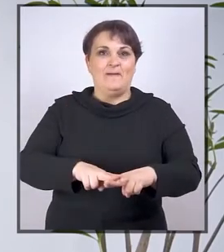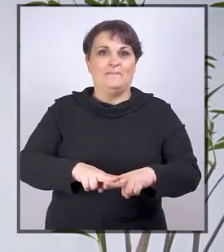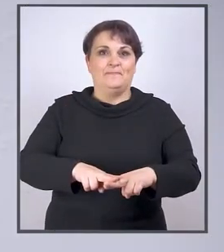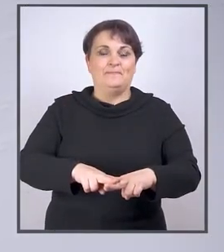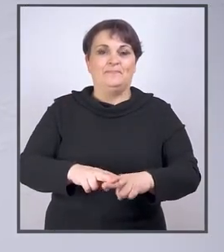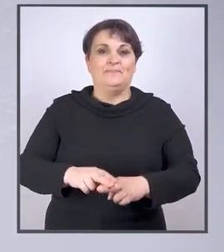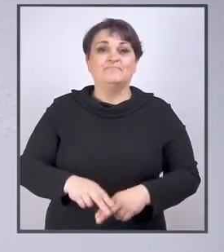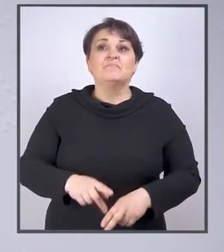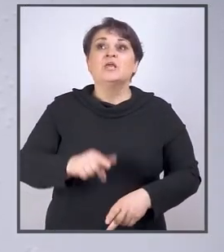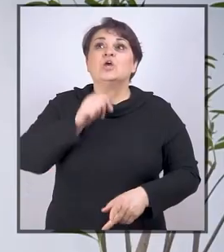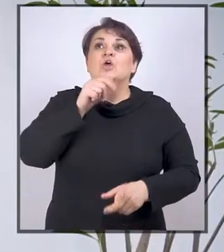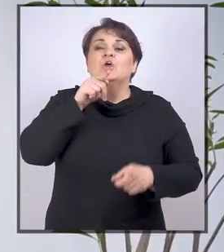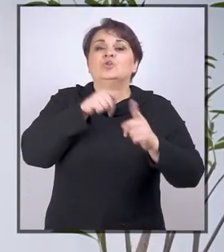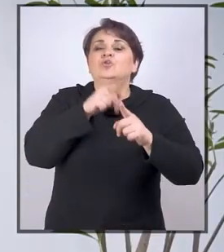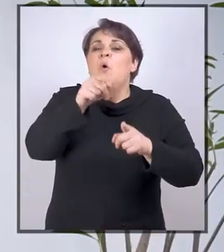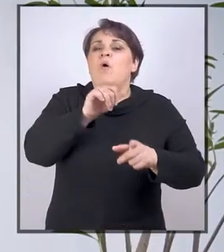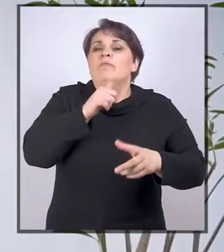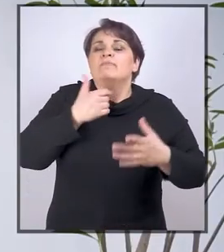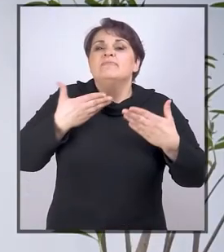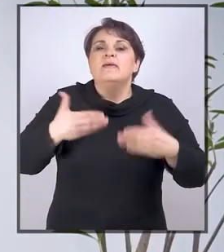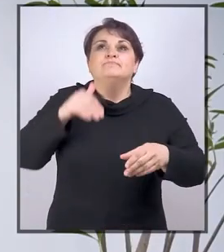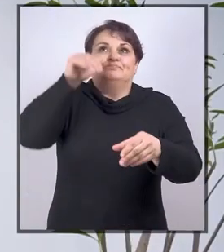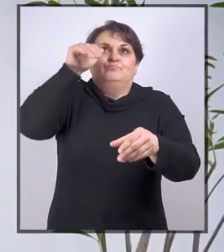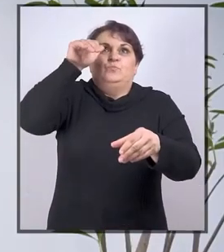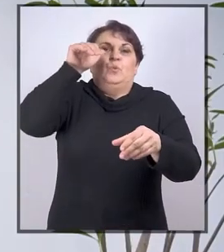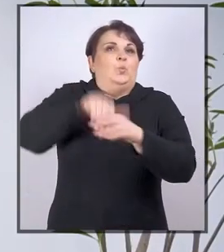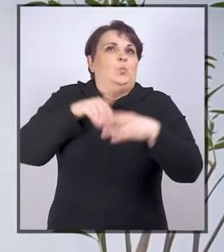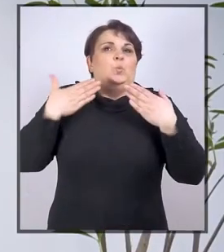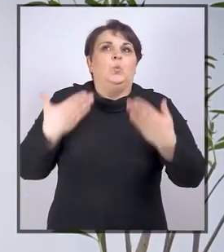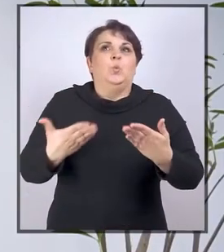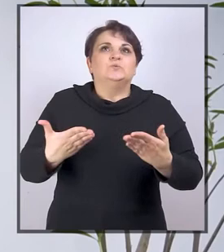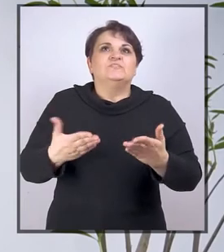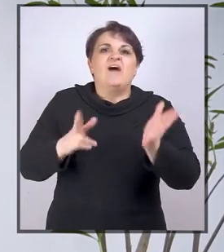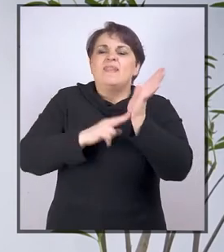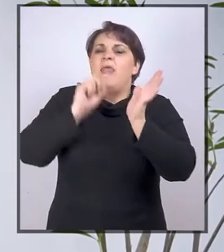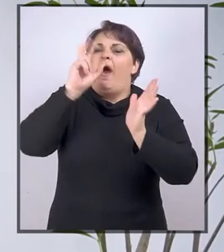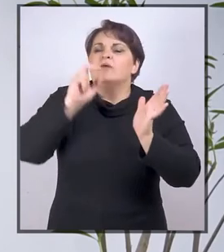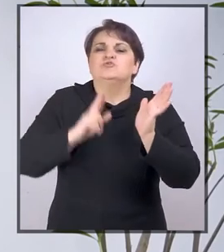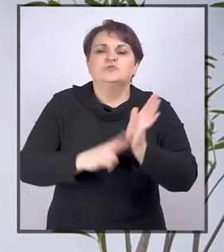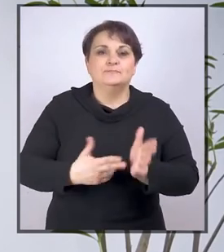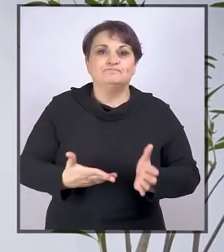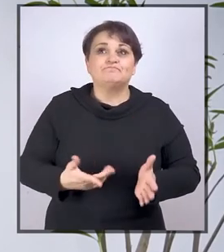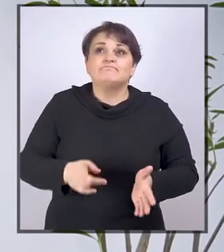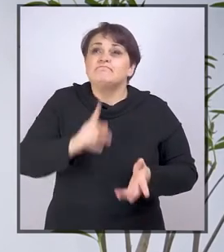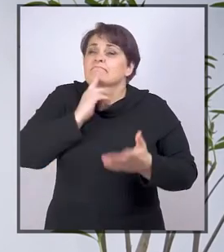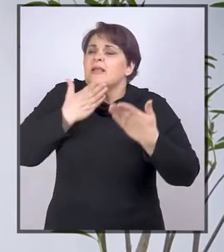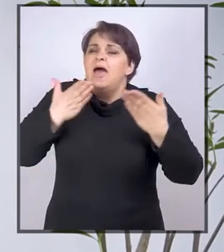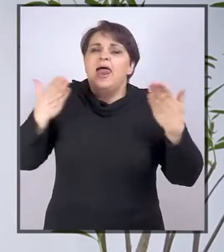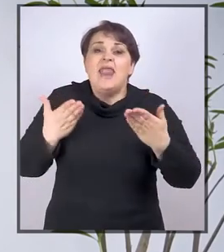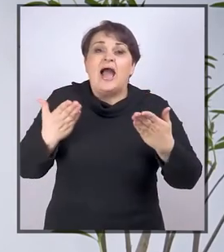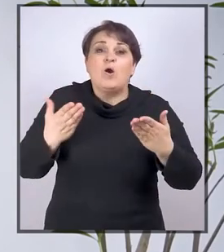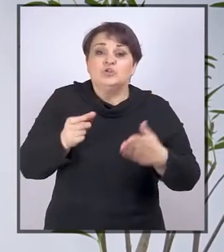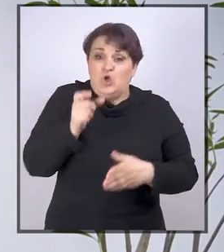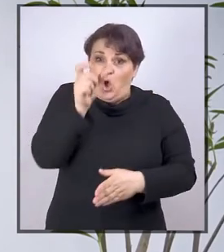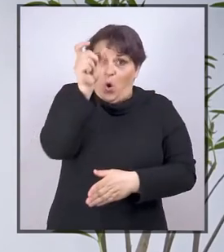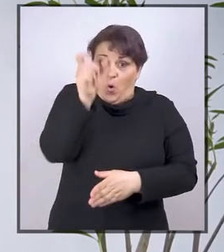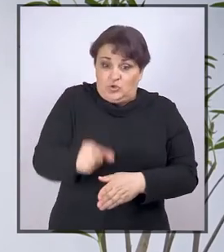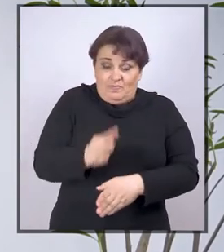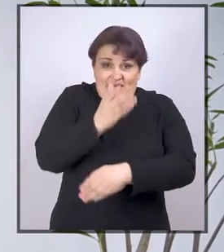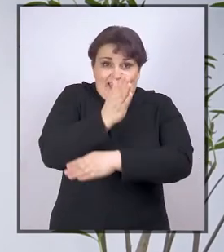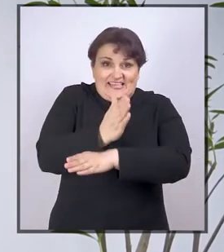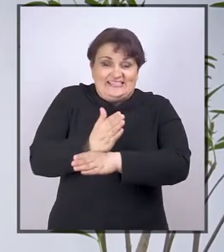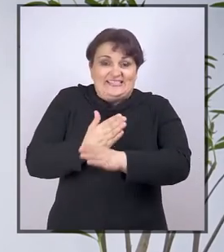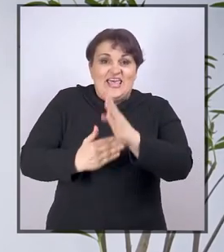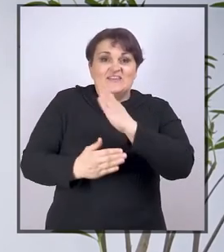To je u stvari način na koji se osobe